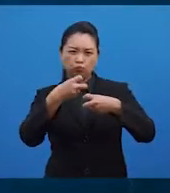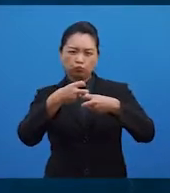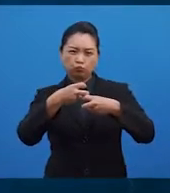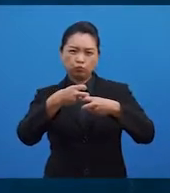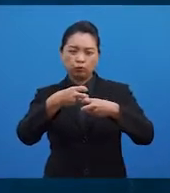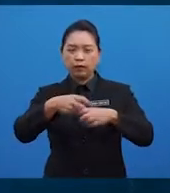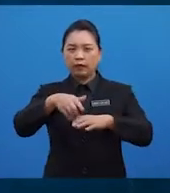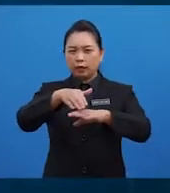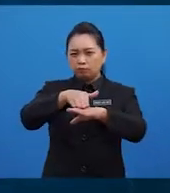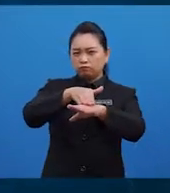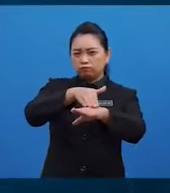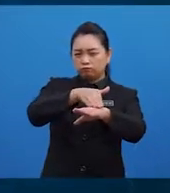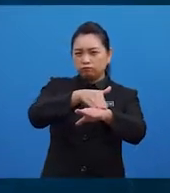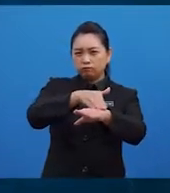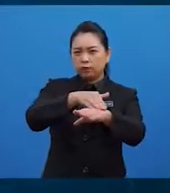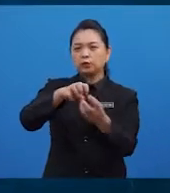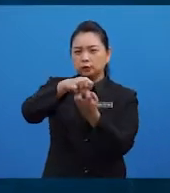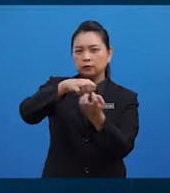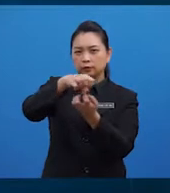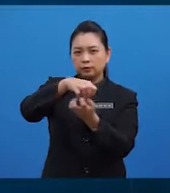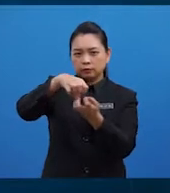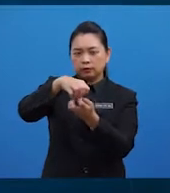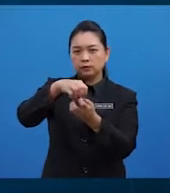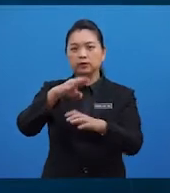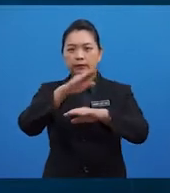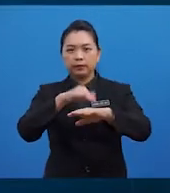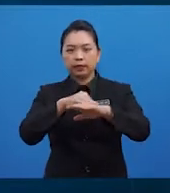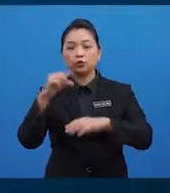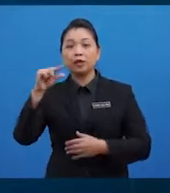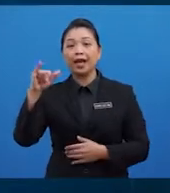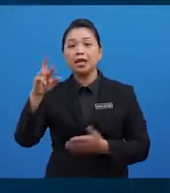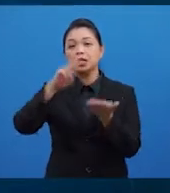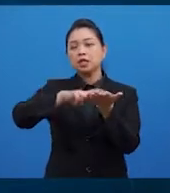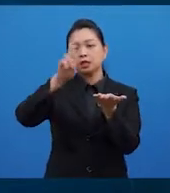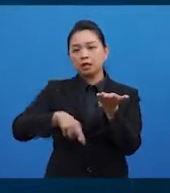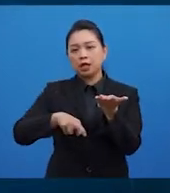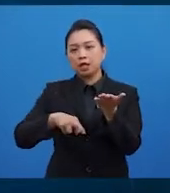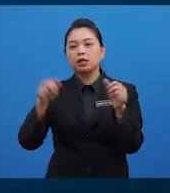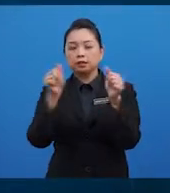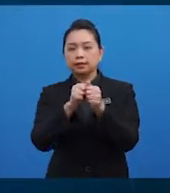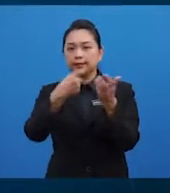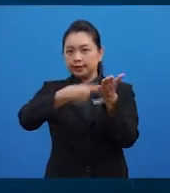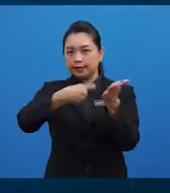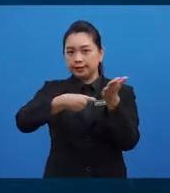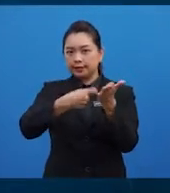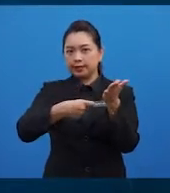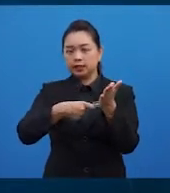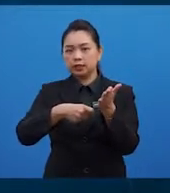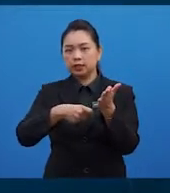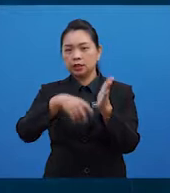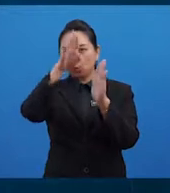kepada glukosa dalam darah dipanggil sebagai GI rendah dengan nilai GI